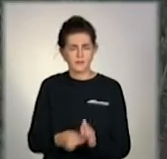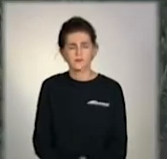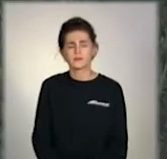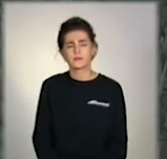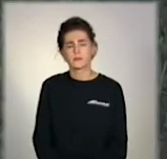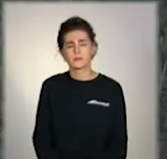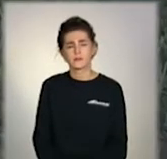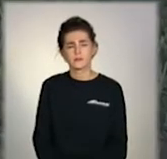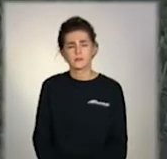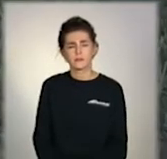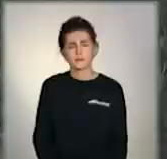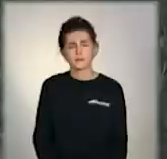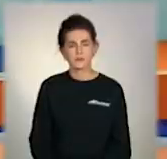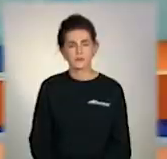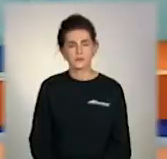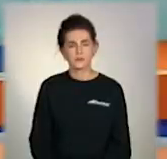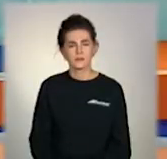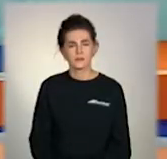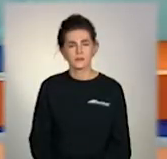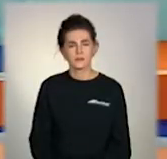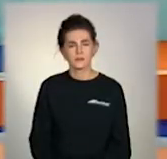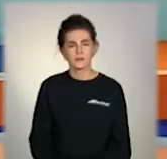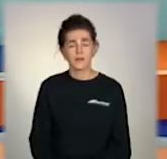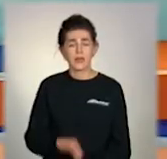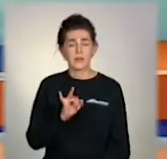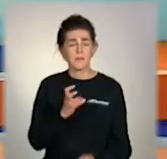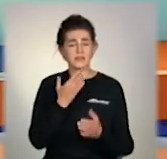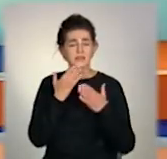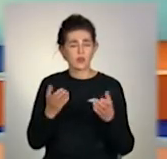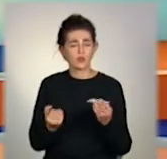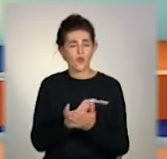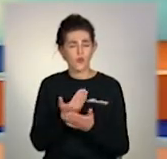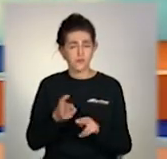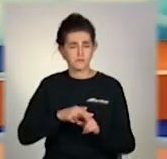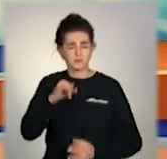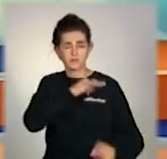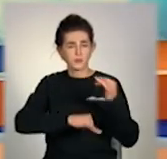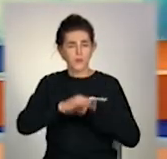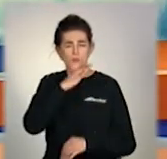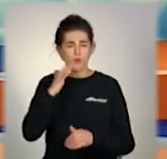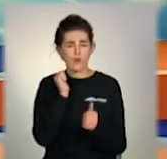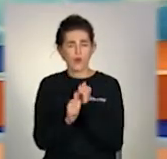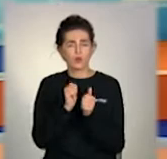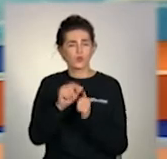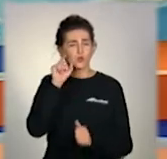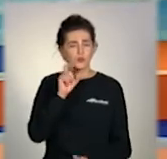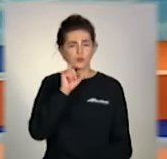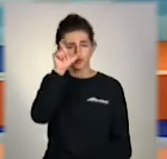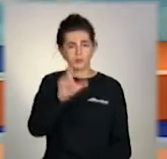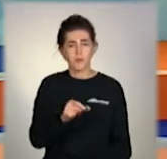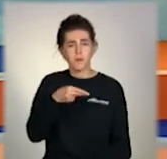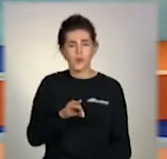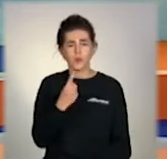Чакриїн, телеканал «Донбас». І наостанок новина, яку обговорюючи не кожен українець, по тисячі